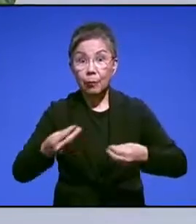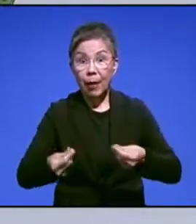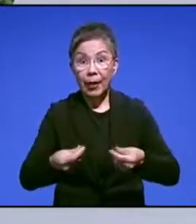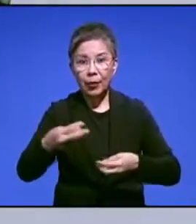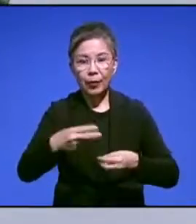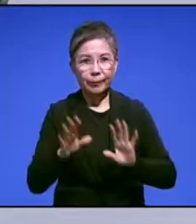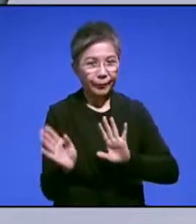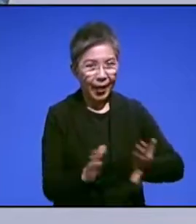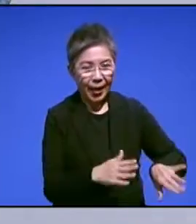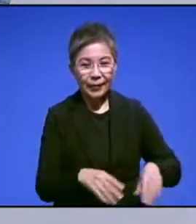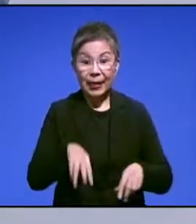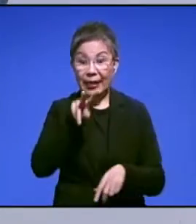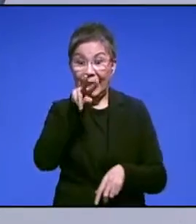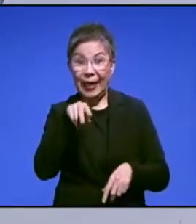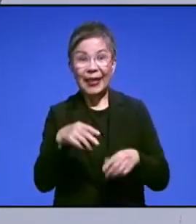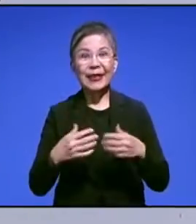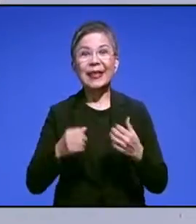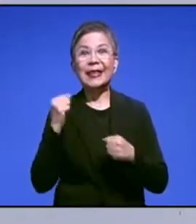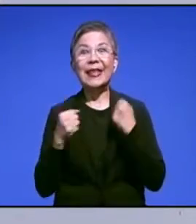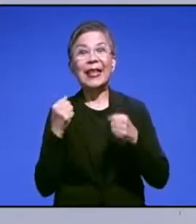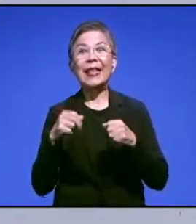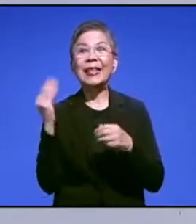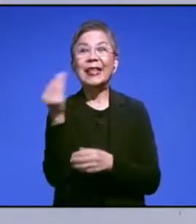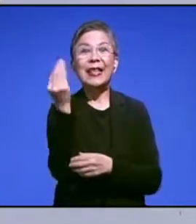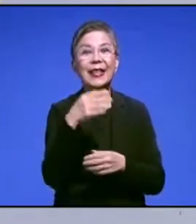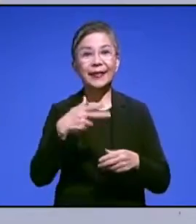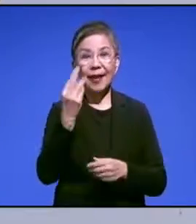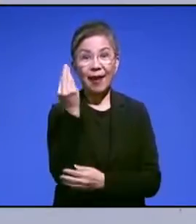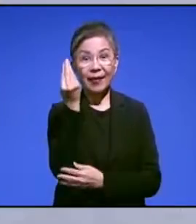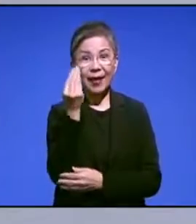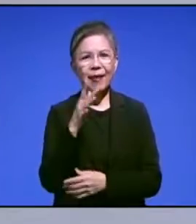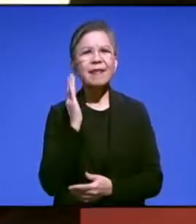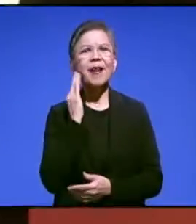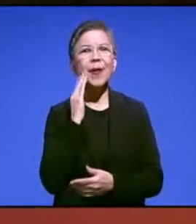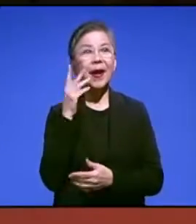indahnya kota Jakarta dari ketinggian hingga berkeliling ke tempat-tempat ikonik.